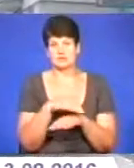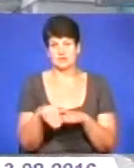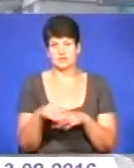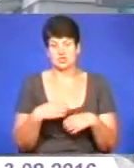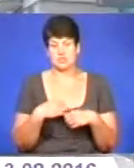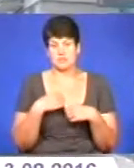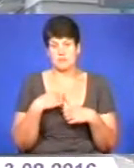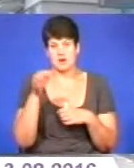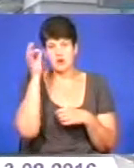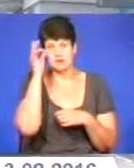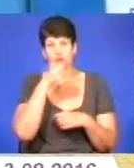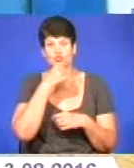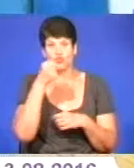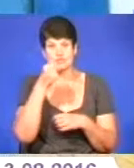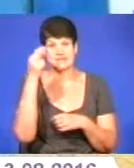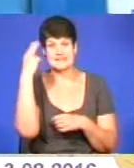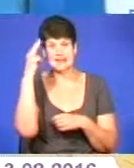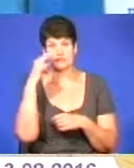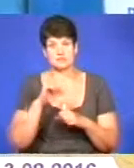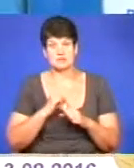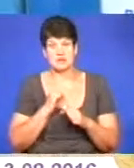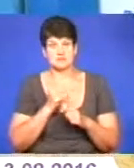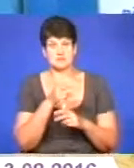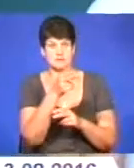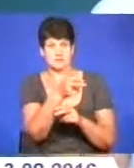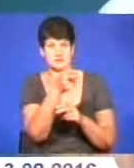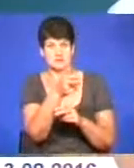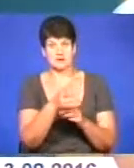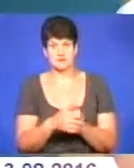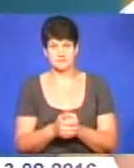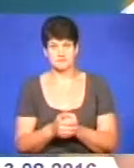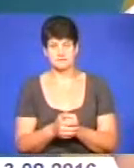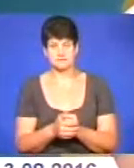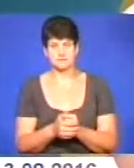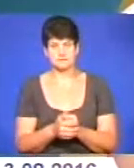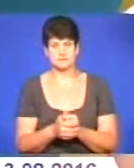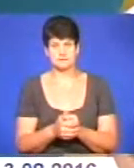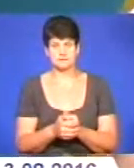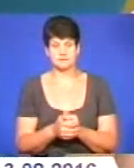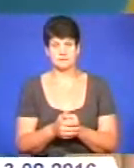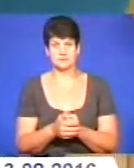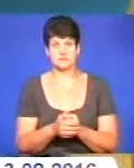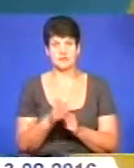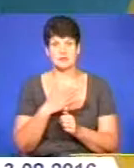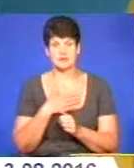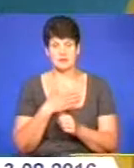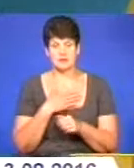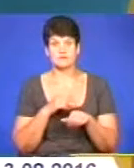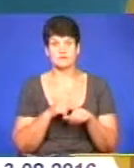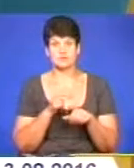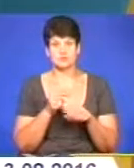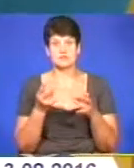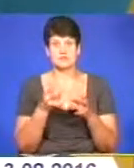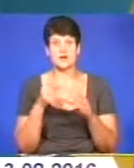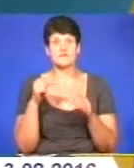пригадують, як дорослий дядько намагався поцілити у них з пістолета. Я відчував, що треба втікати,